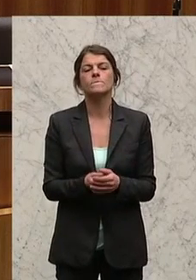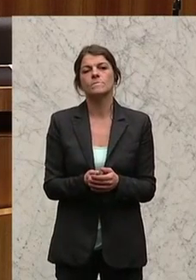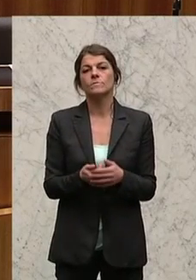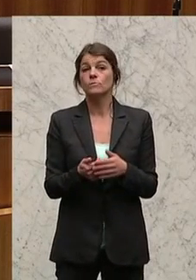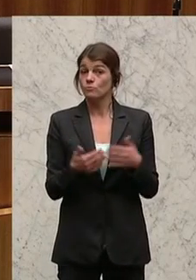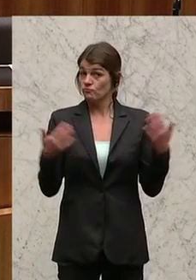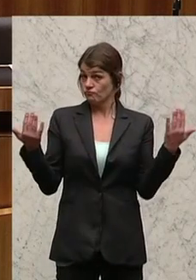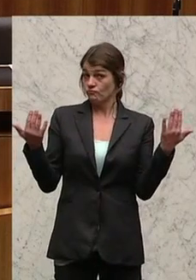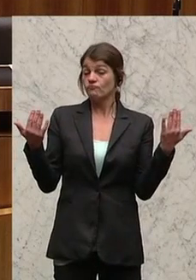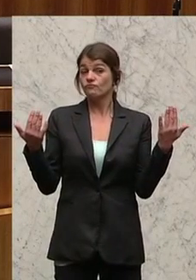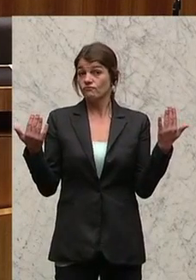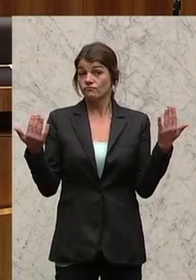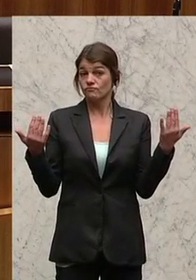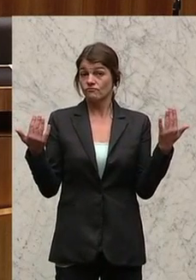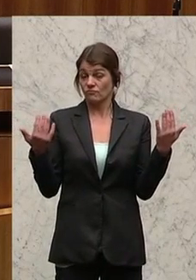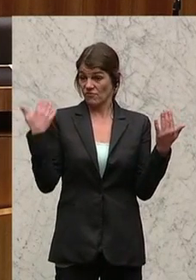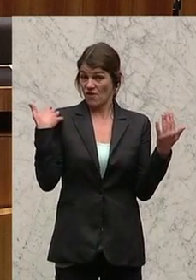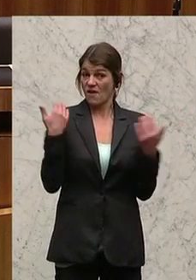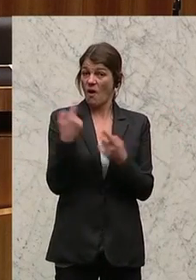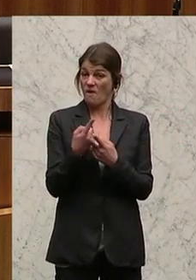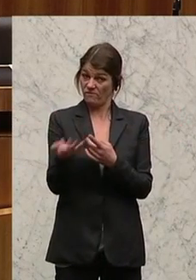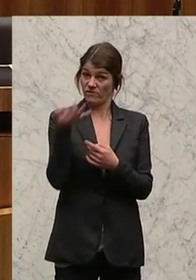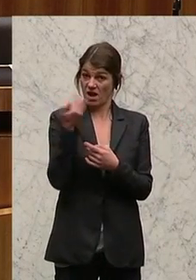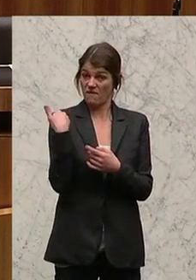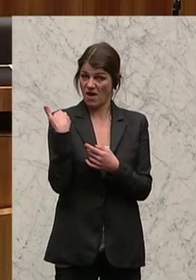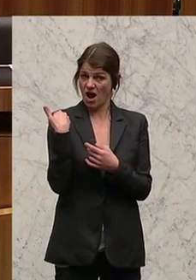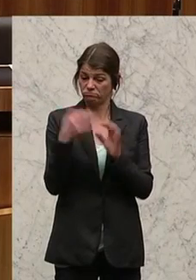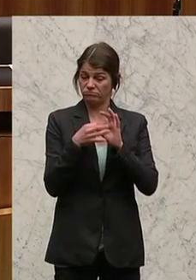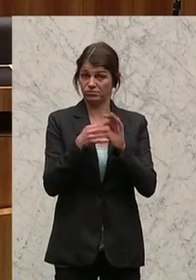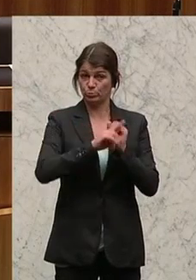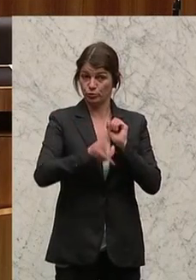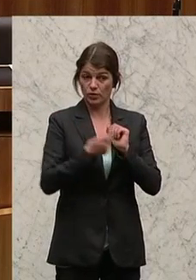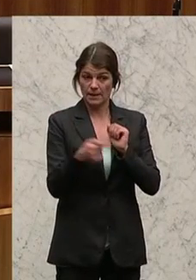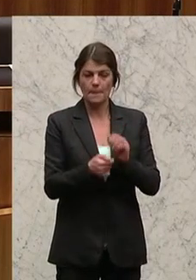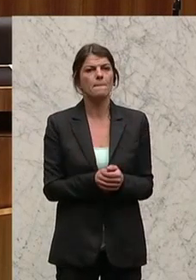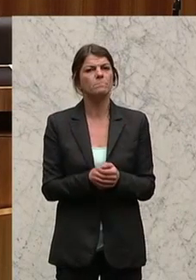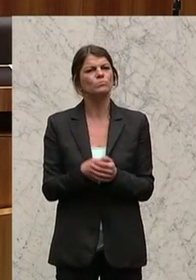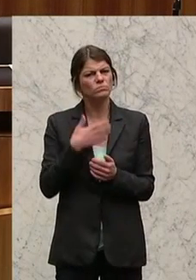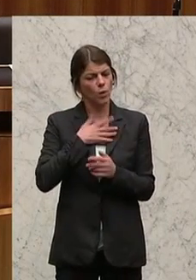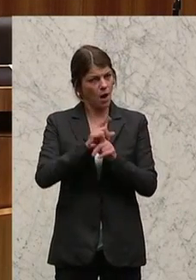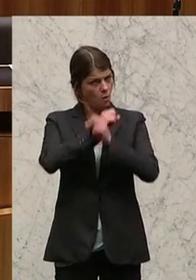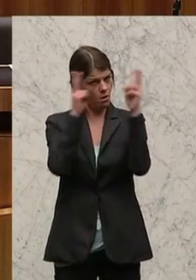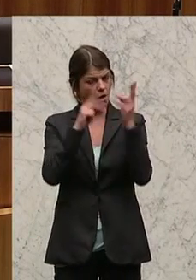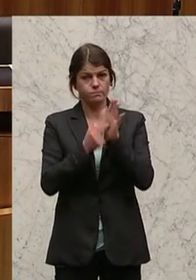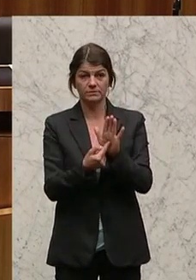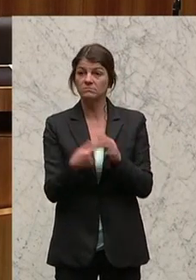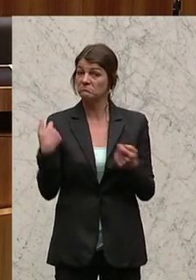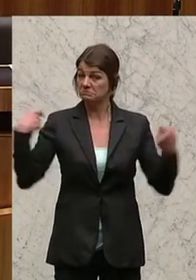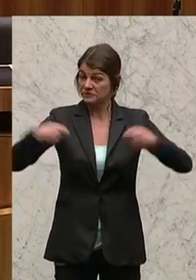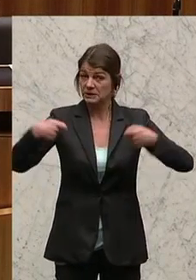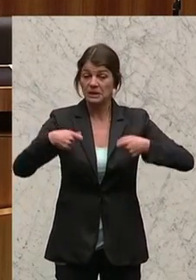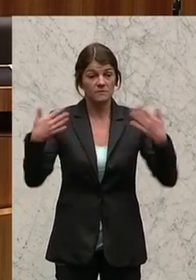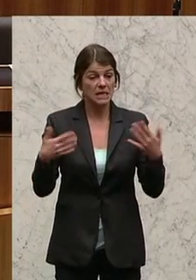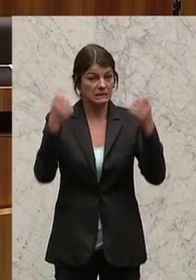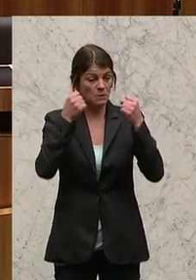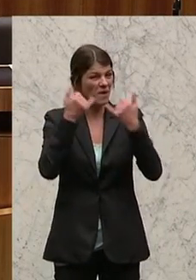Die Frage, die auch aufgeworfen würde im Rahmen des Budgets, möchte ich auch noch einmal klarstellen. Wir finanzieren derzeit